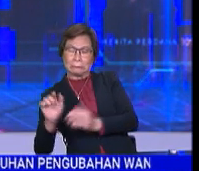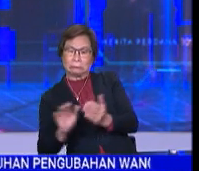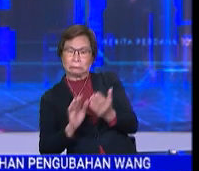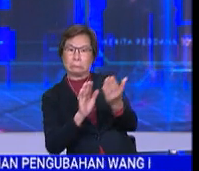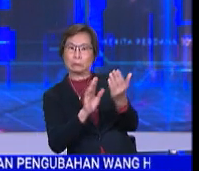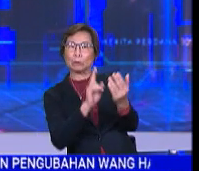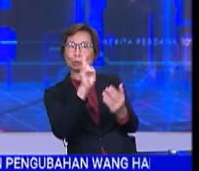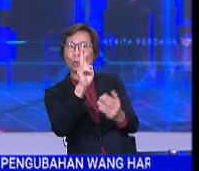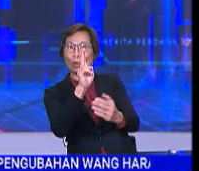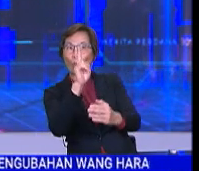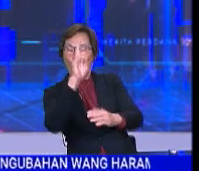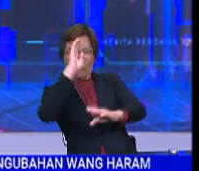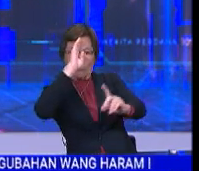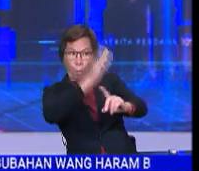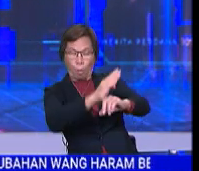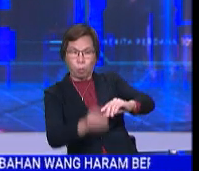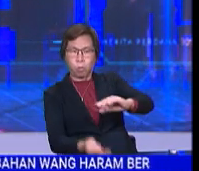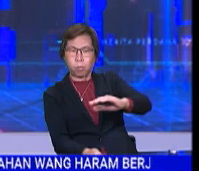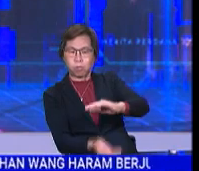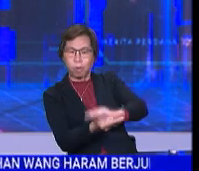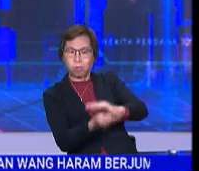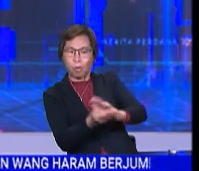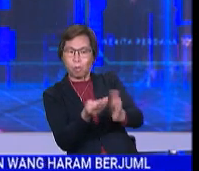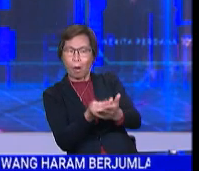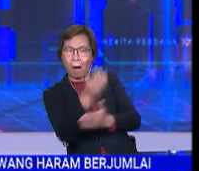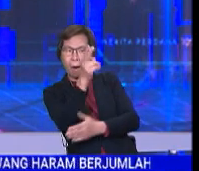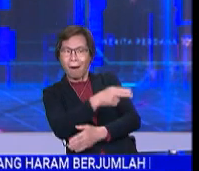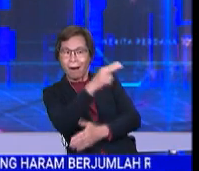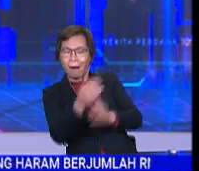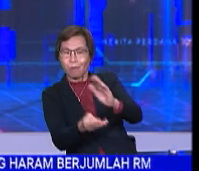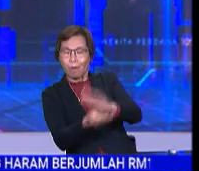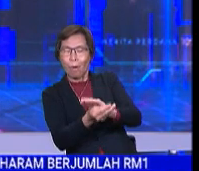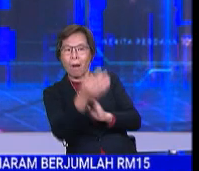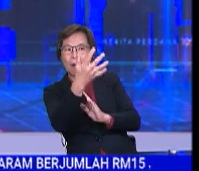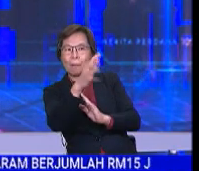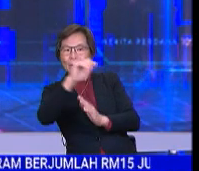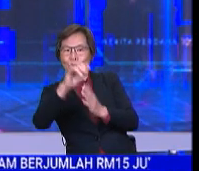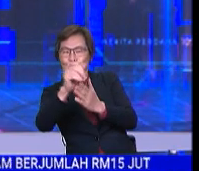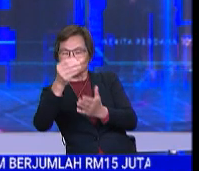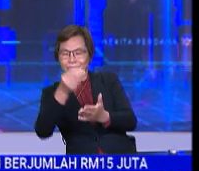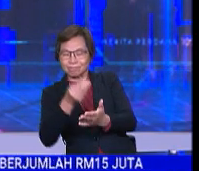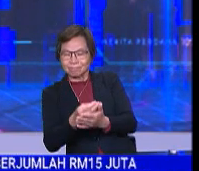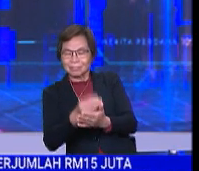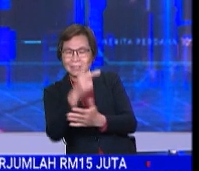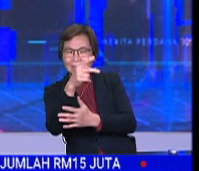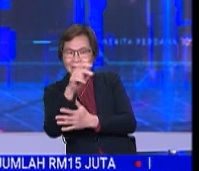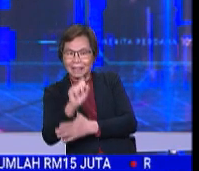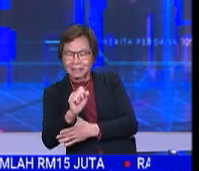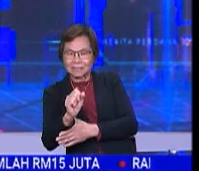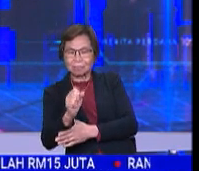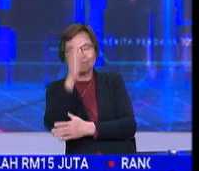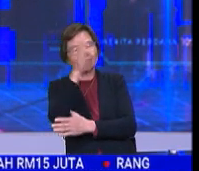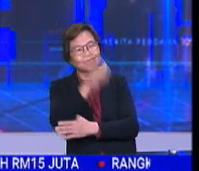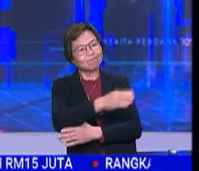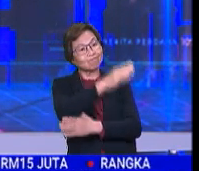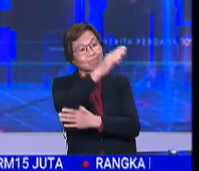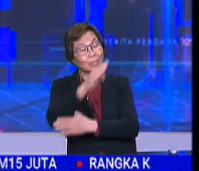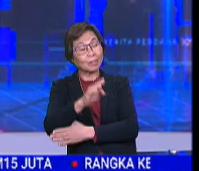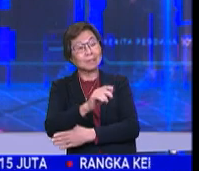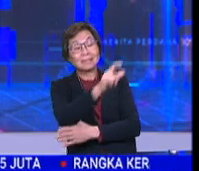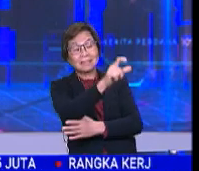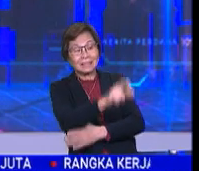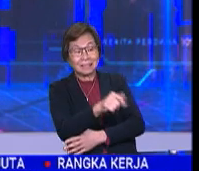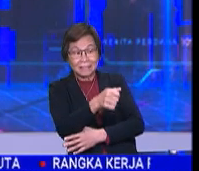berhadapan dua pertuduhan pengubahan wang haram berjumlah RM15 juta. Kesnya ditarik balik selepas